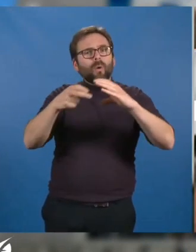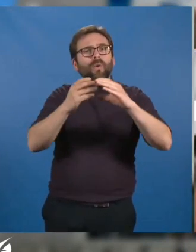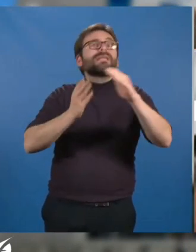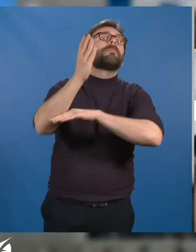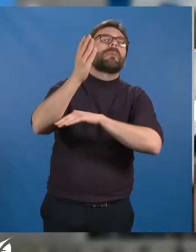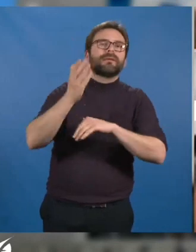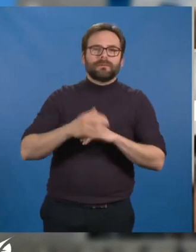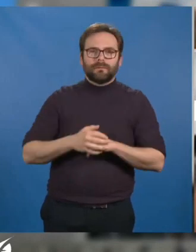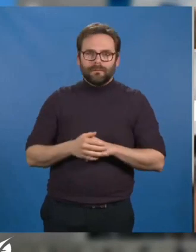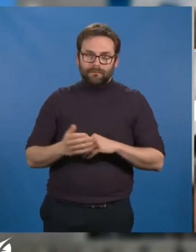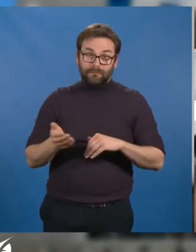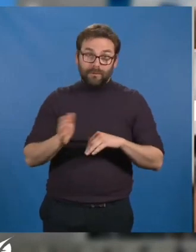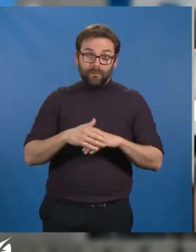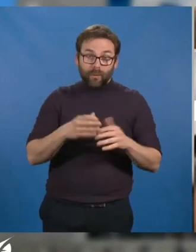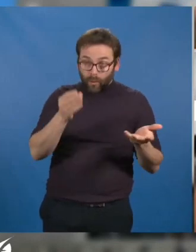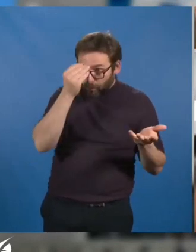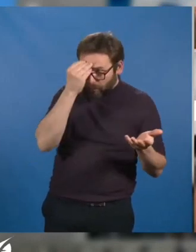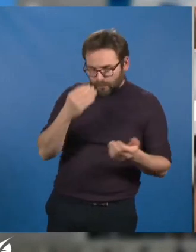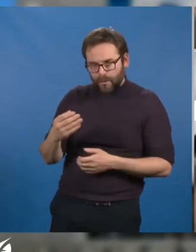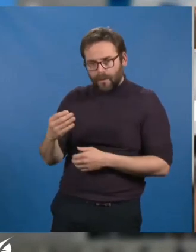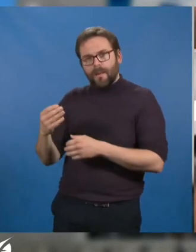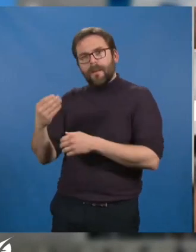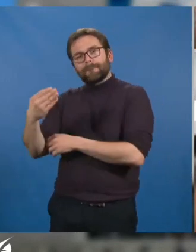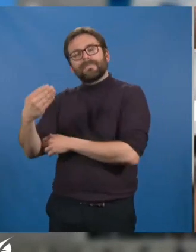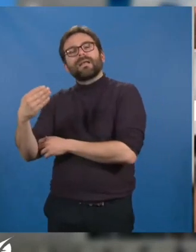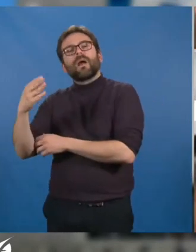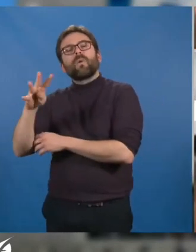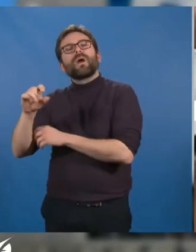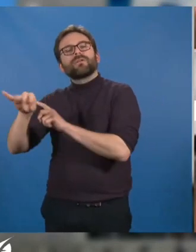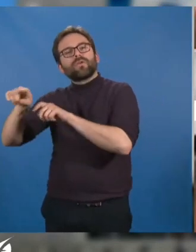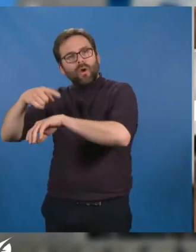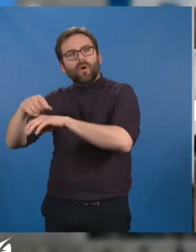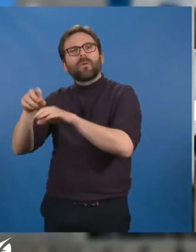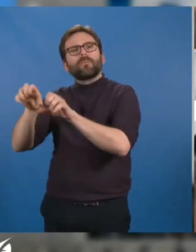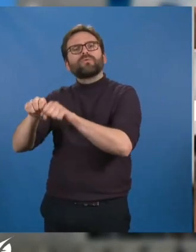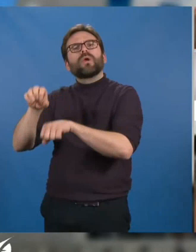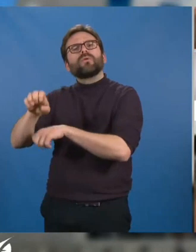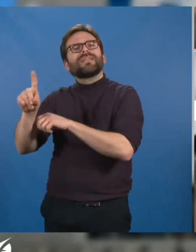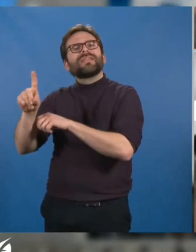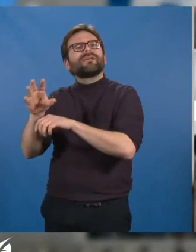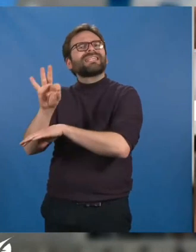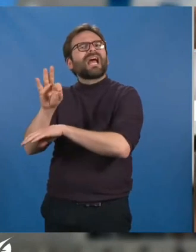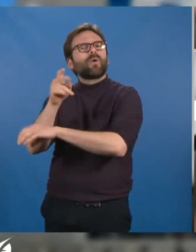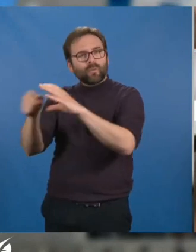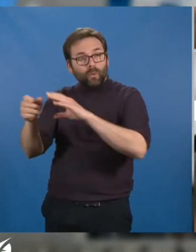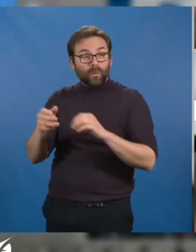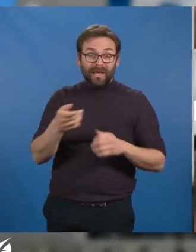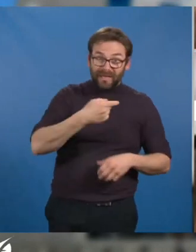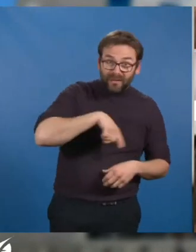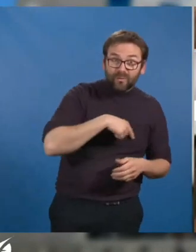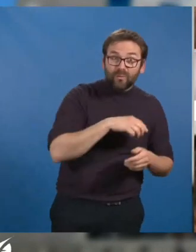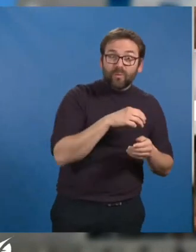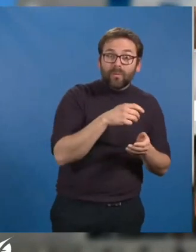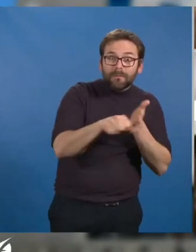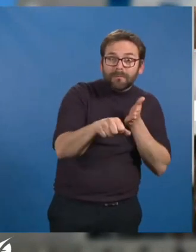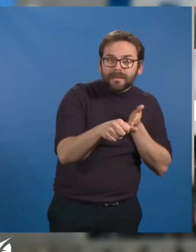-vous compte du décalage qu'il y a entre le coût du mégawatt-heure produit par EDF à environ 50 euros et celui qui nous est facturé. Et